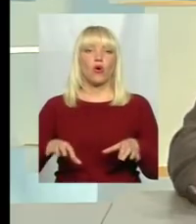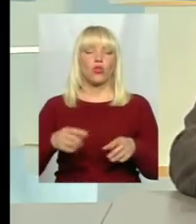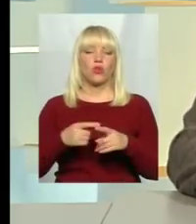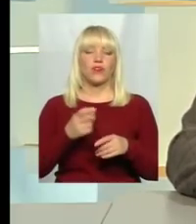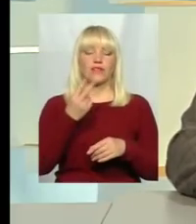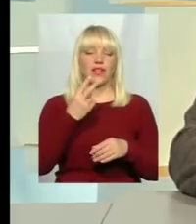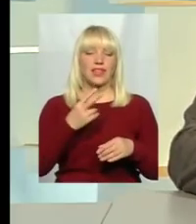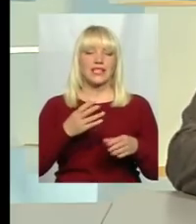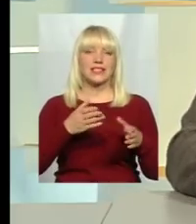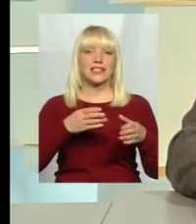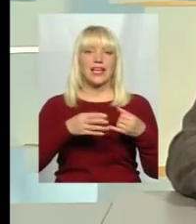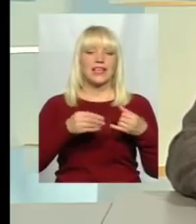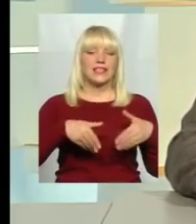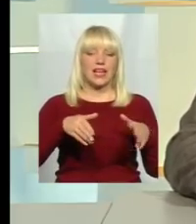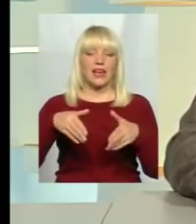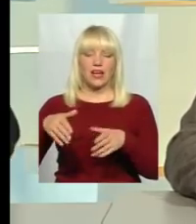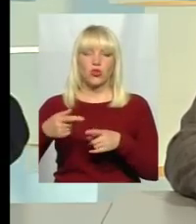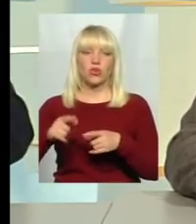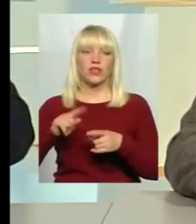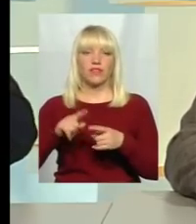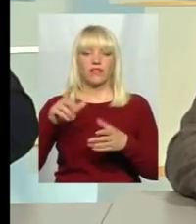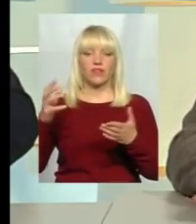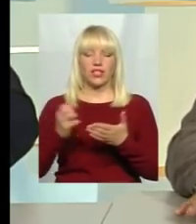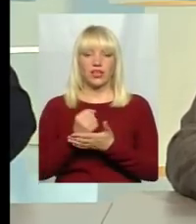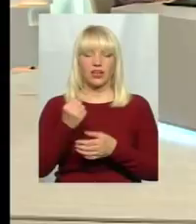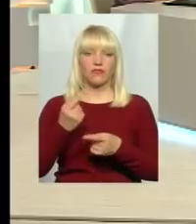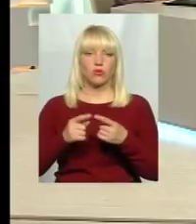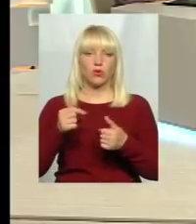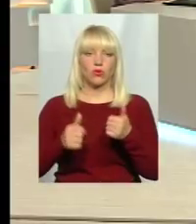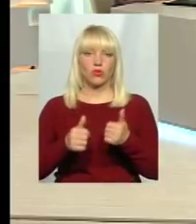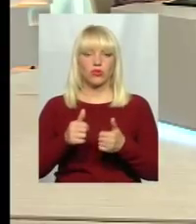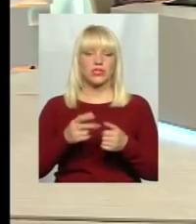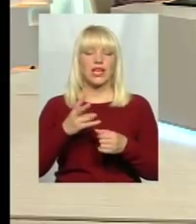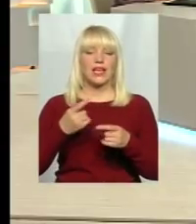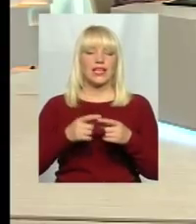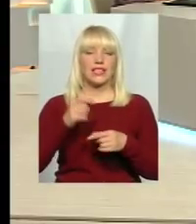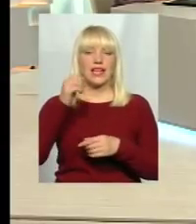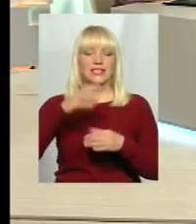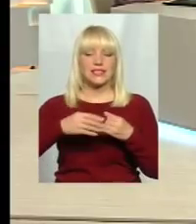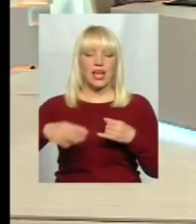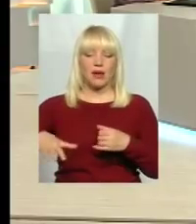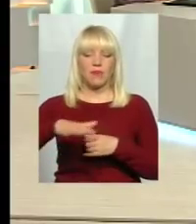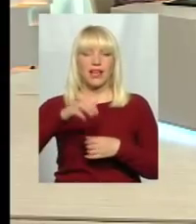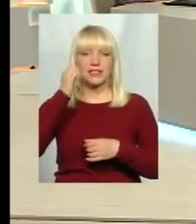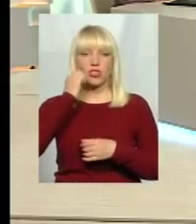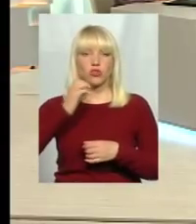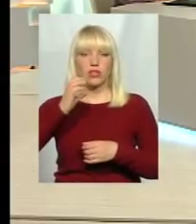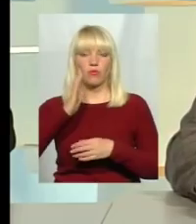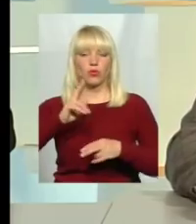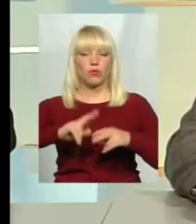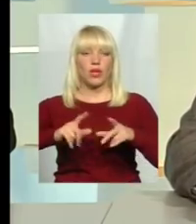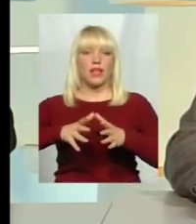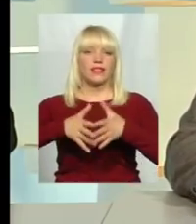конкурсі і виграв. Закінчуючи тим, що всі самі Старі Синяви на землях буде побудовано одна з найбільших в Україні